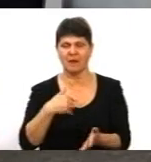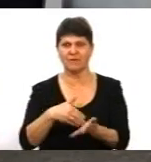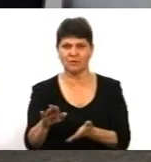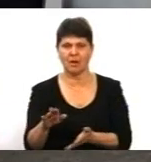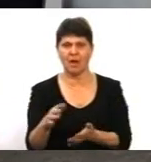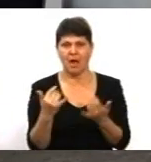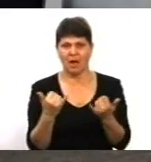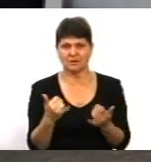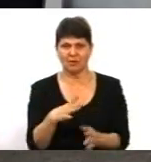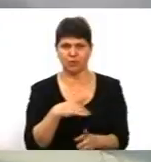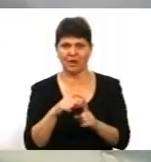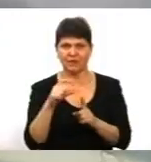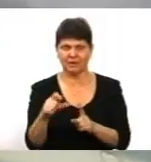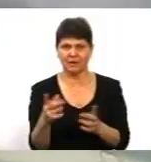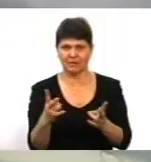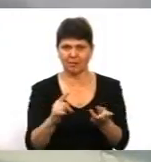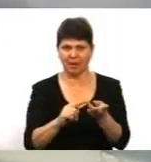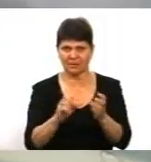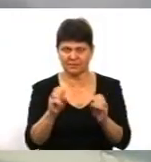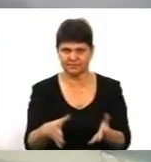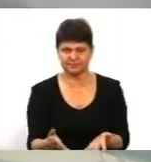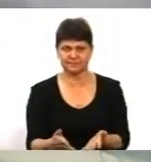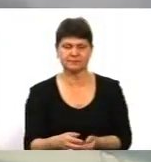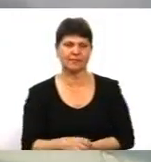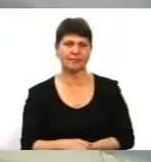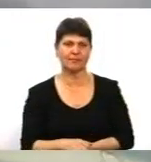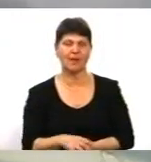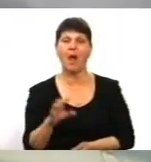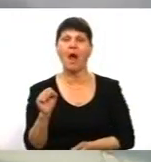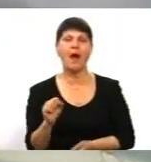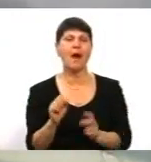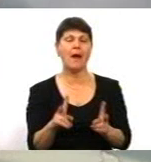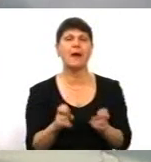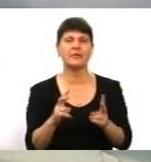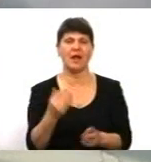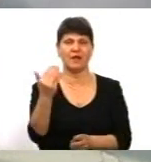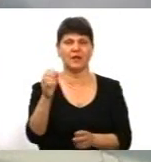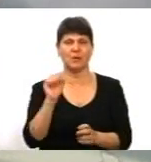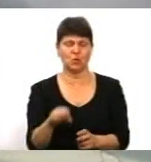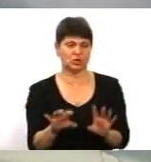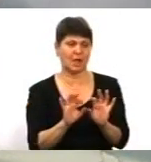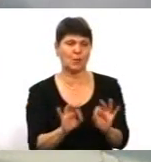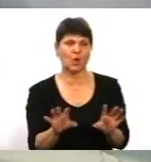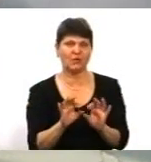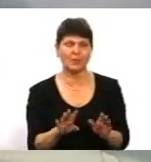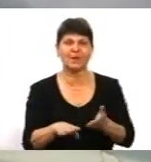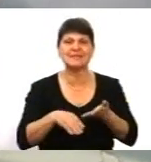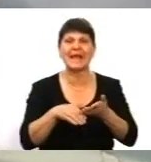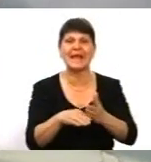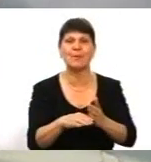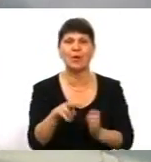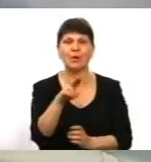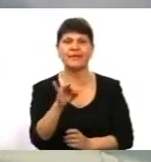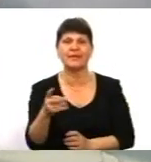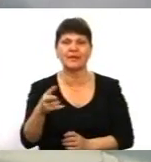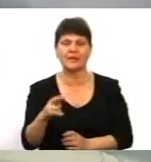була відповідь на Я не думаю, ви можете прокоментувати форму взаємодії кандидатів і винесення все це в таку